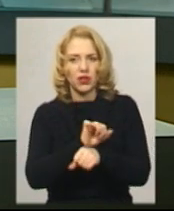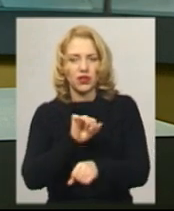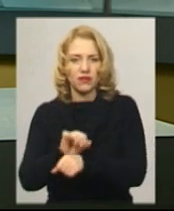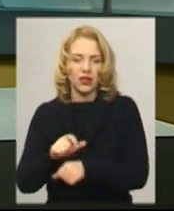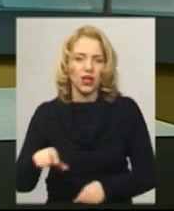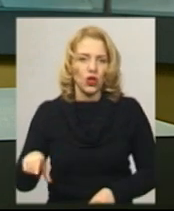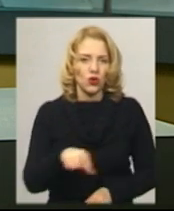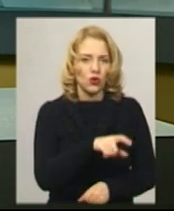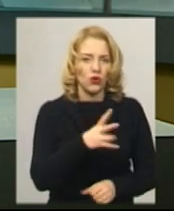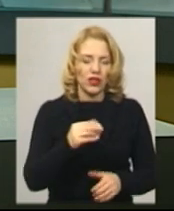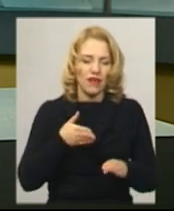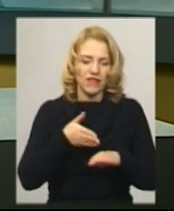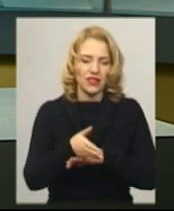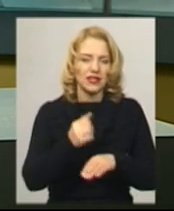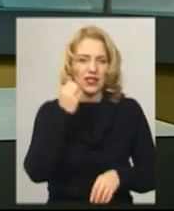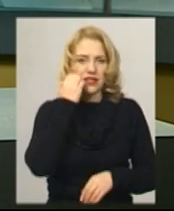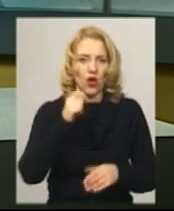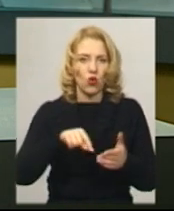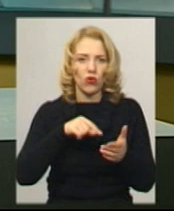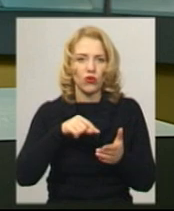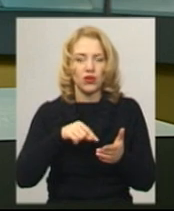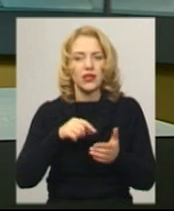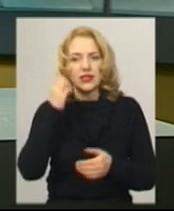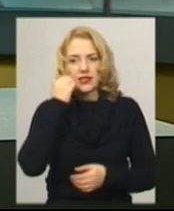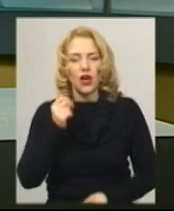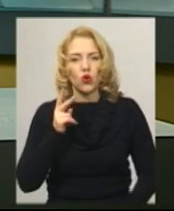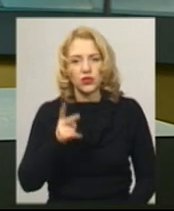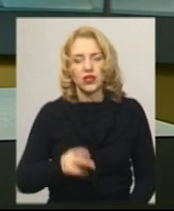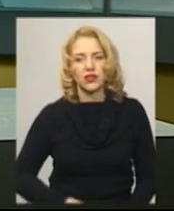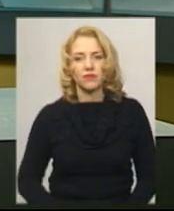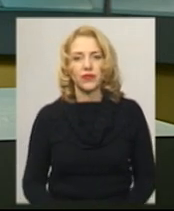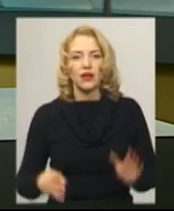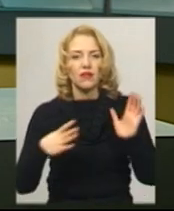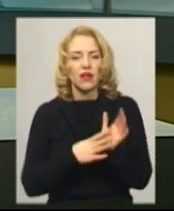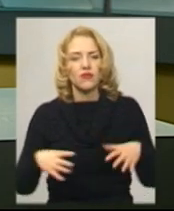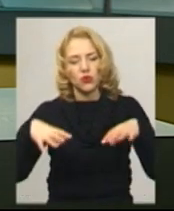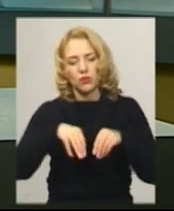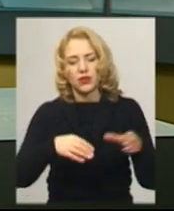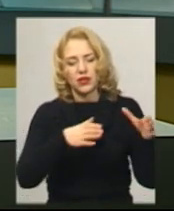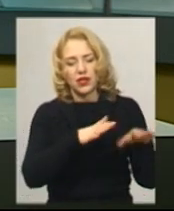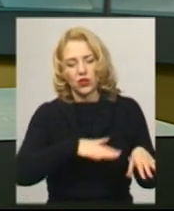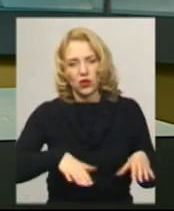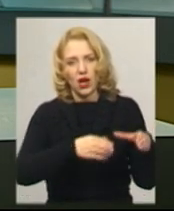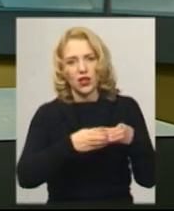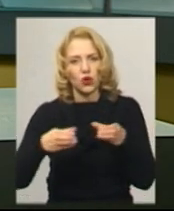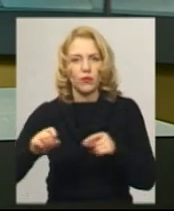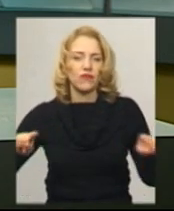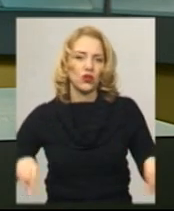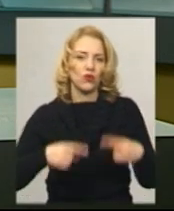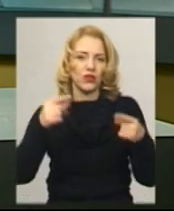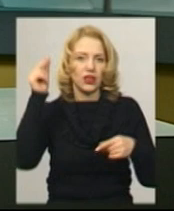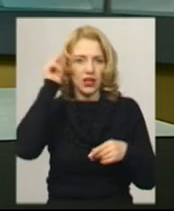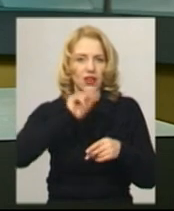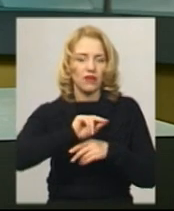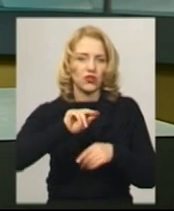в'їзді в Старокостянтинів. У дев'яти об'єднаних територіальних громадах Хмельниччини відновили навчання. Про це